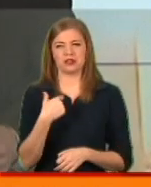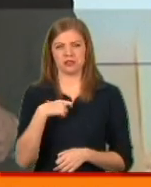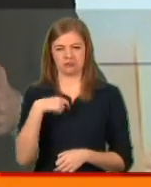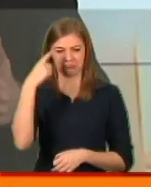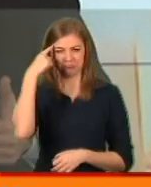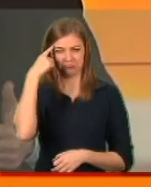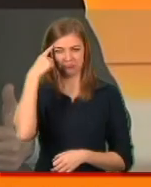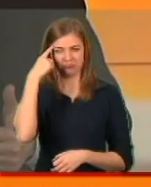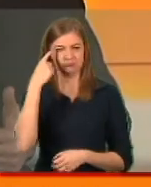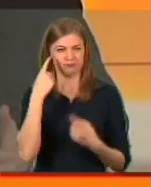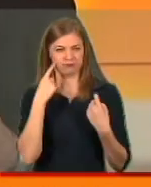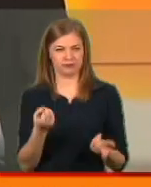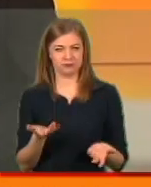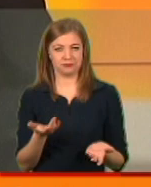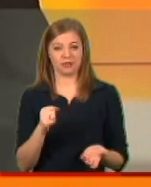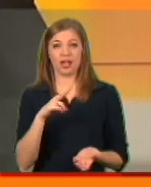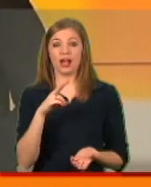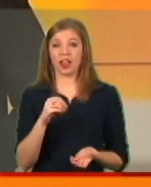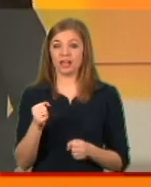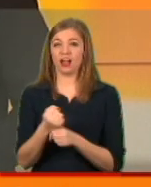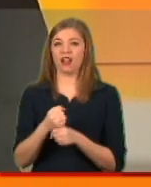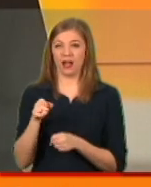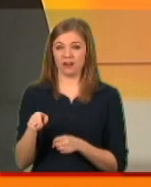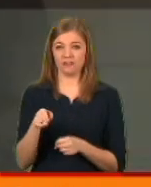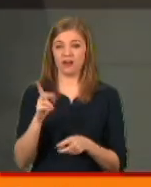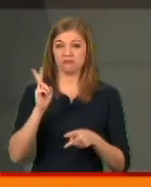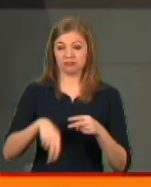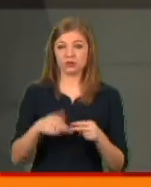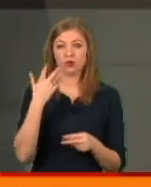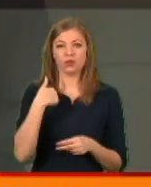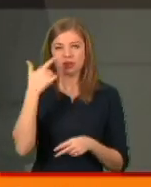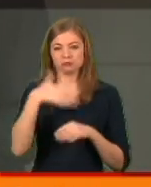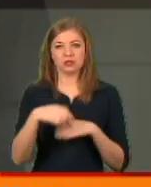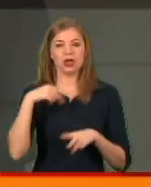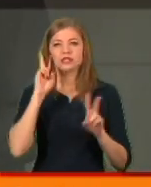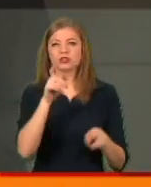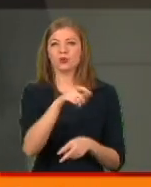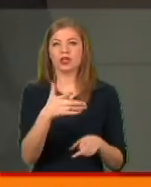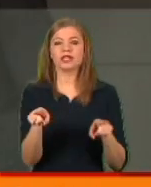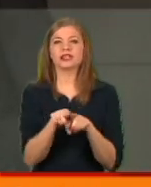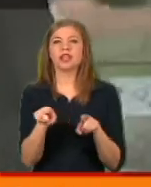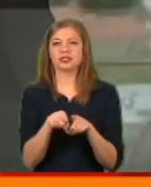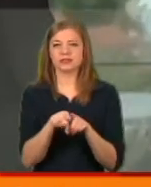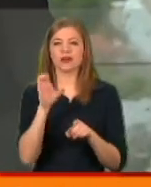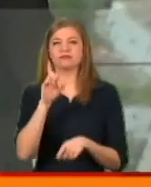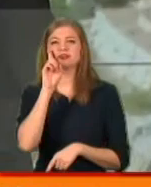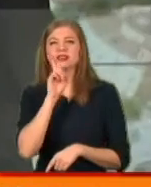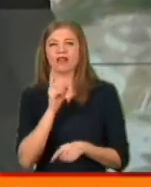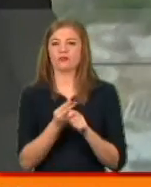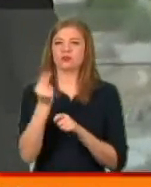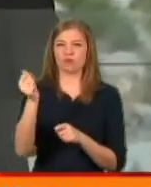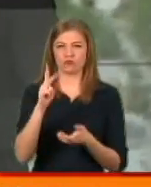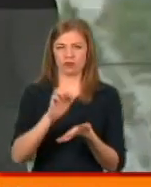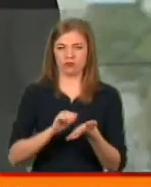думці – кайф. Проте кава загірчила, коли усвідомив, що не знає людей, які так само з кайфом сплачували